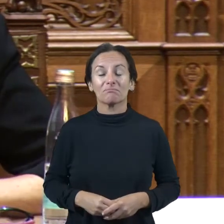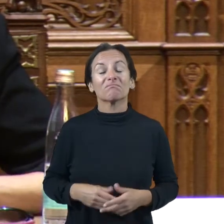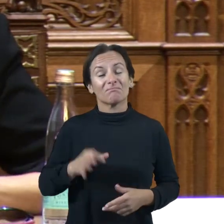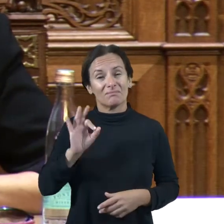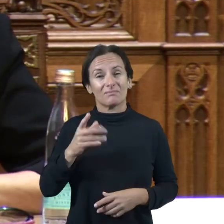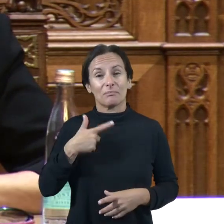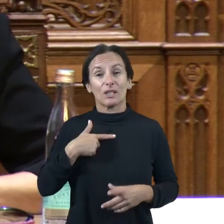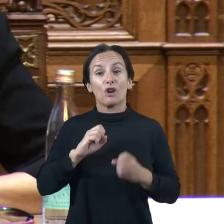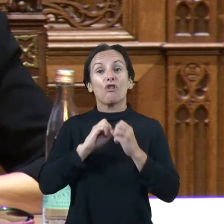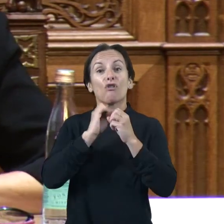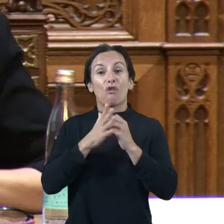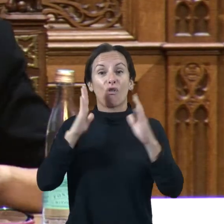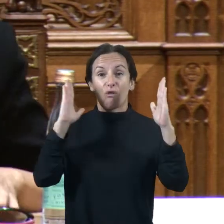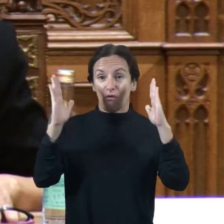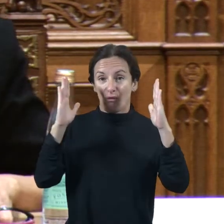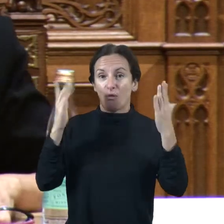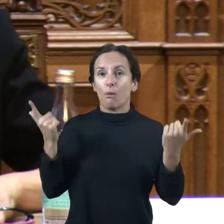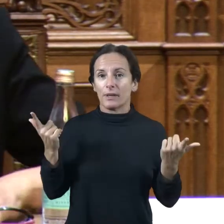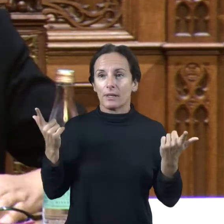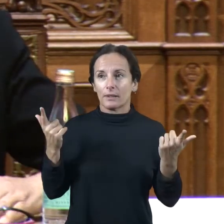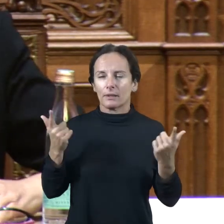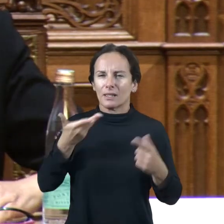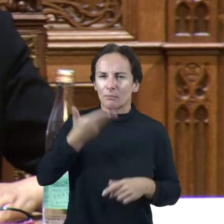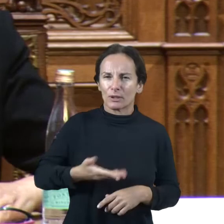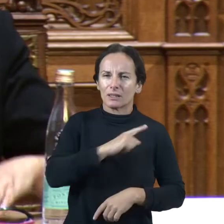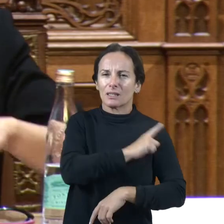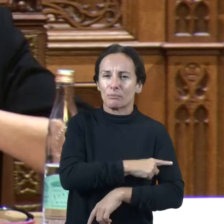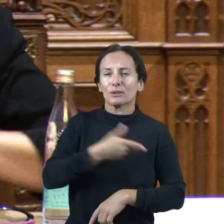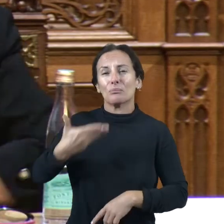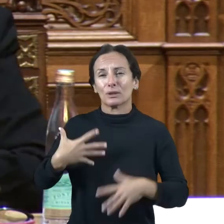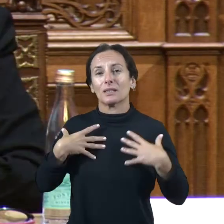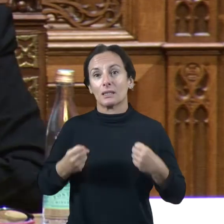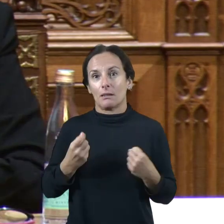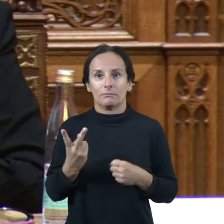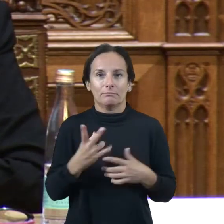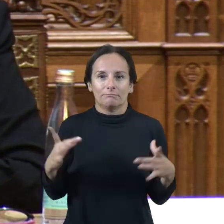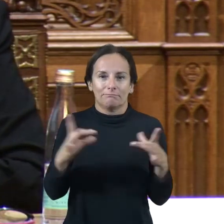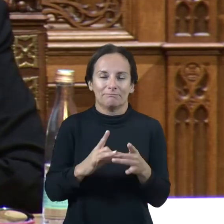fa que sigui més necessari l'esport però també l'esport és fonamental o sigui que gràcies a tots